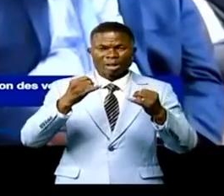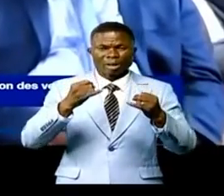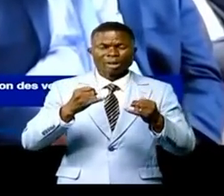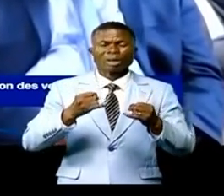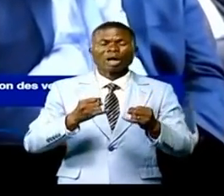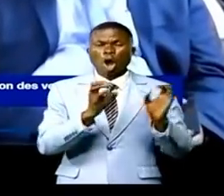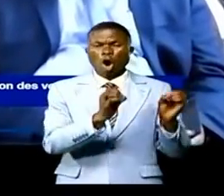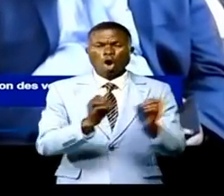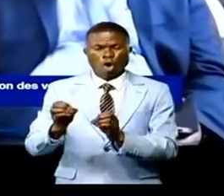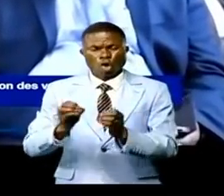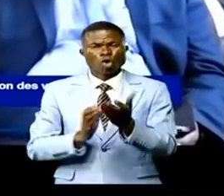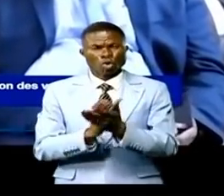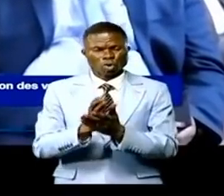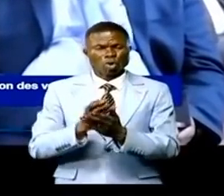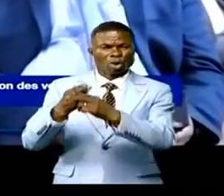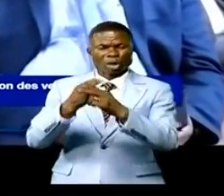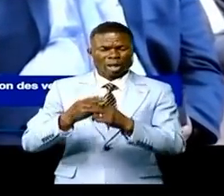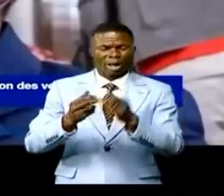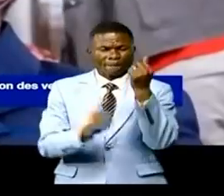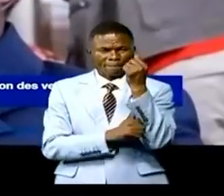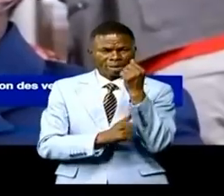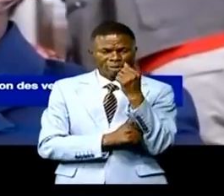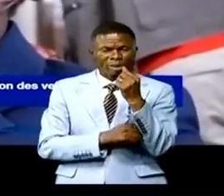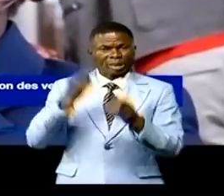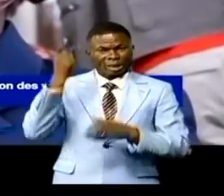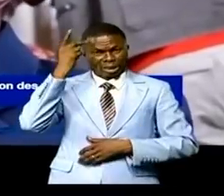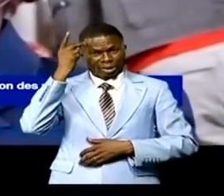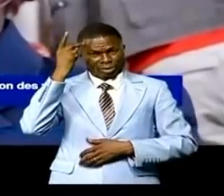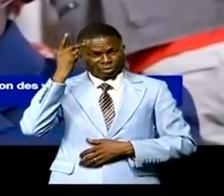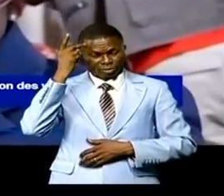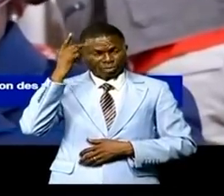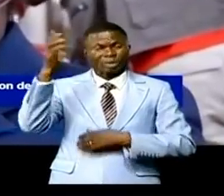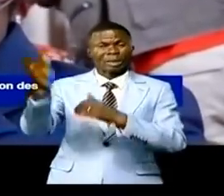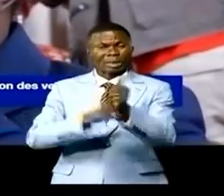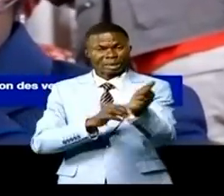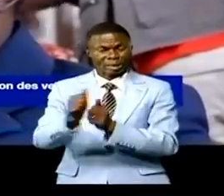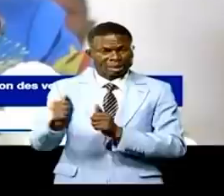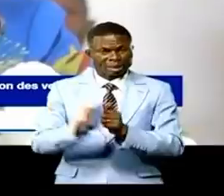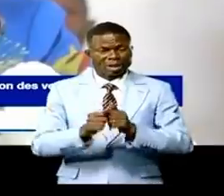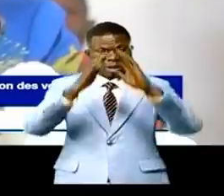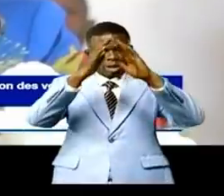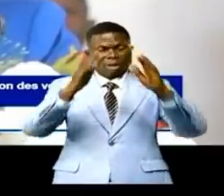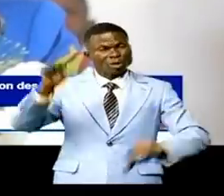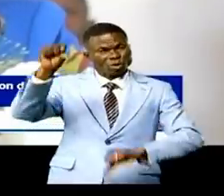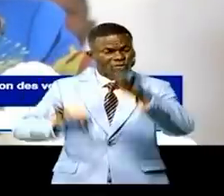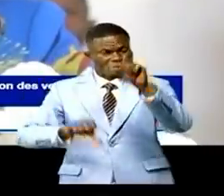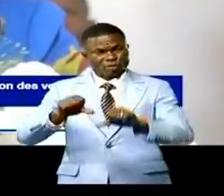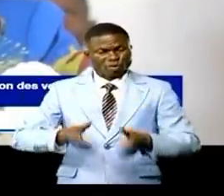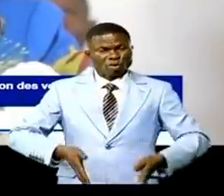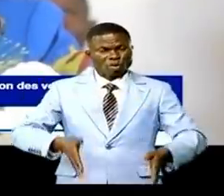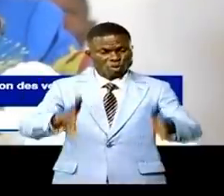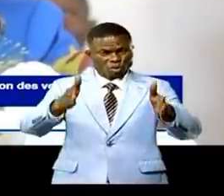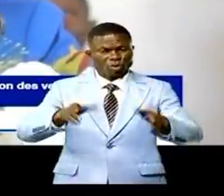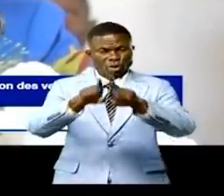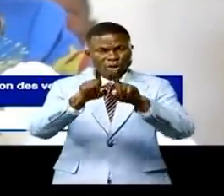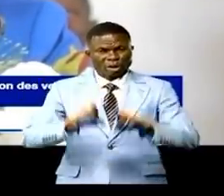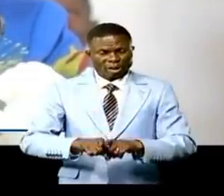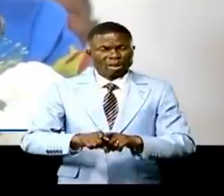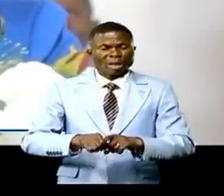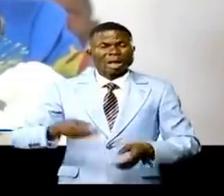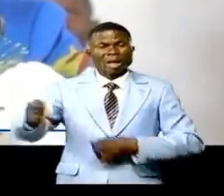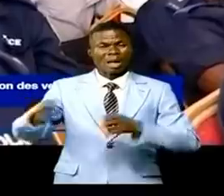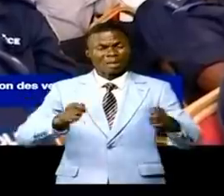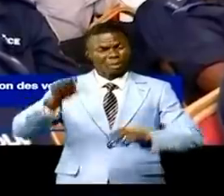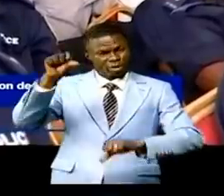l'ordre et la sécurité de la population quinoise la destruction des occupations des emprises publiques et des constructions anarchiques